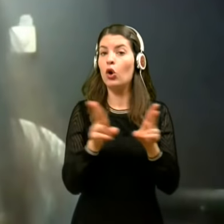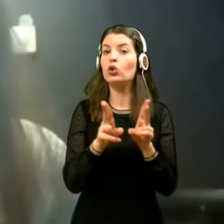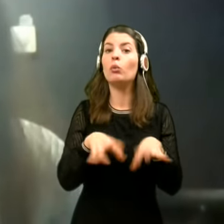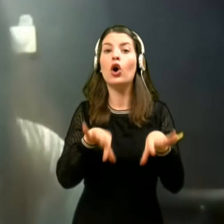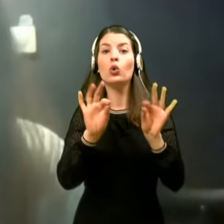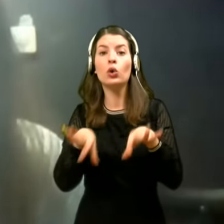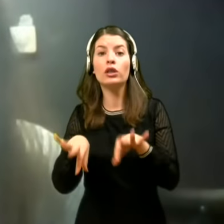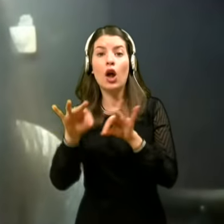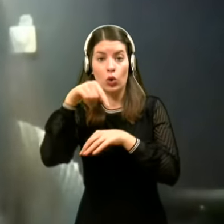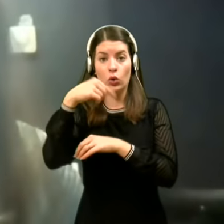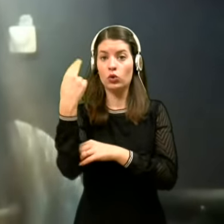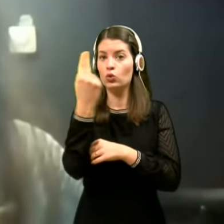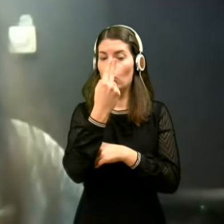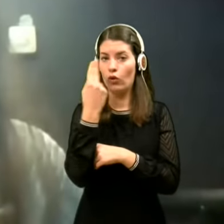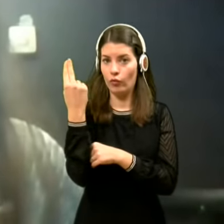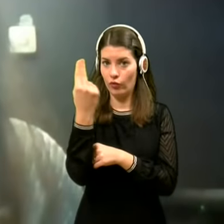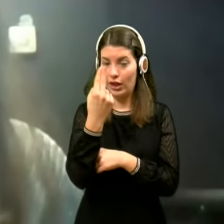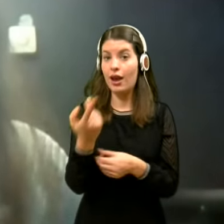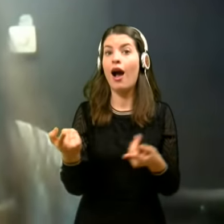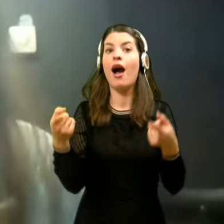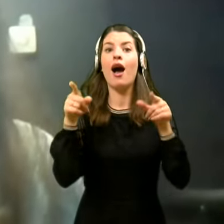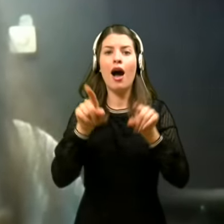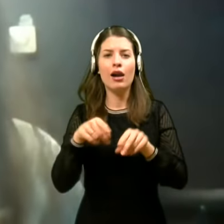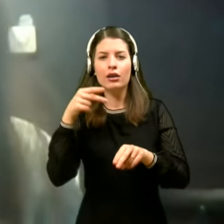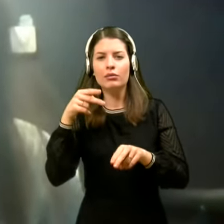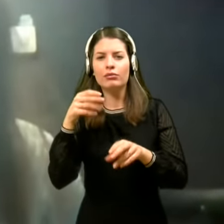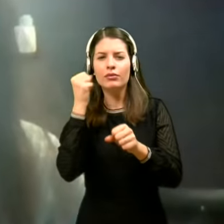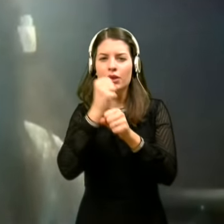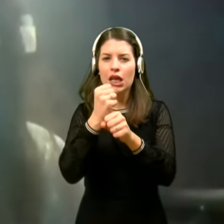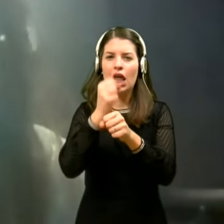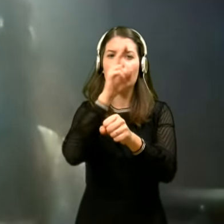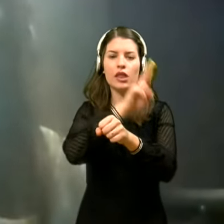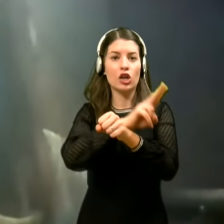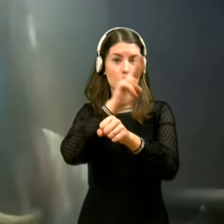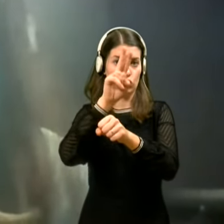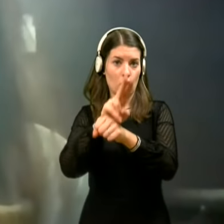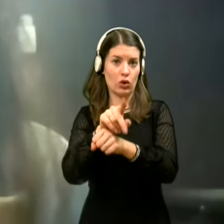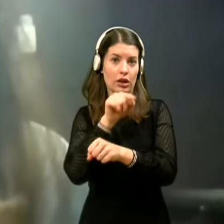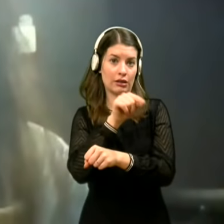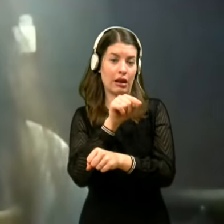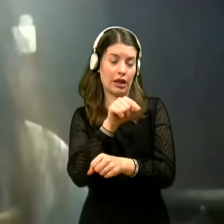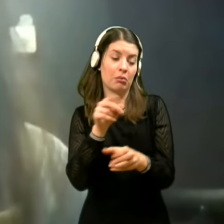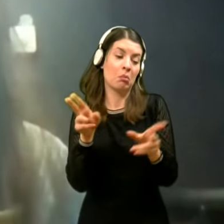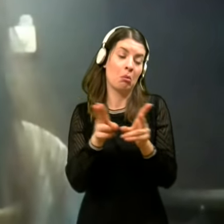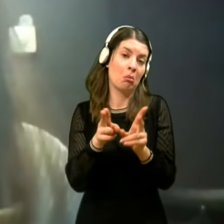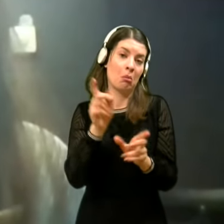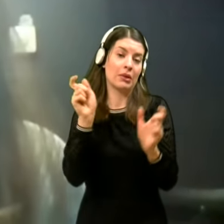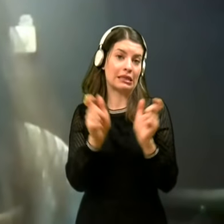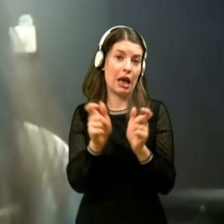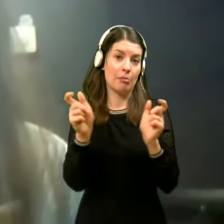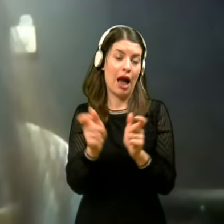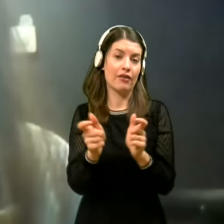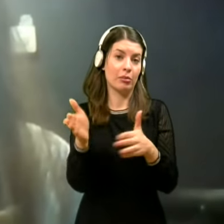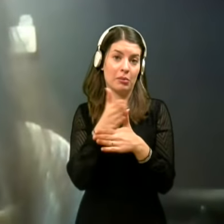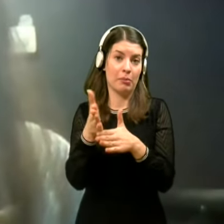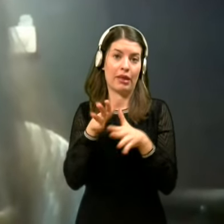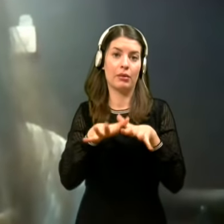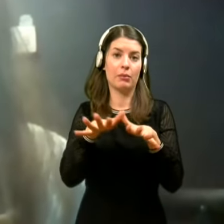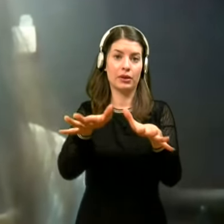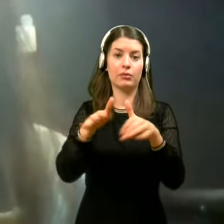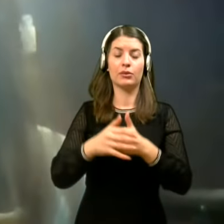tudi pri nas oziroma ali se izvajajo nadzori nad takšnimi podobnimi zabavami v času epidemije?